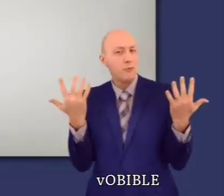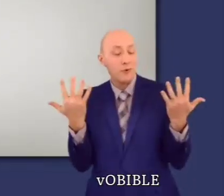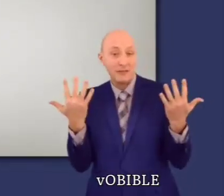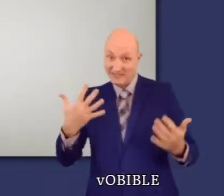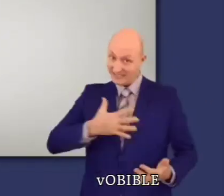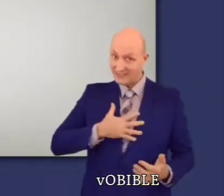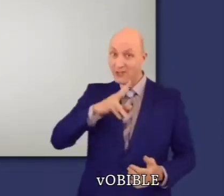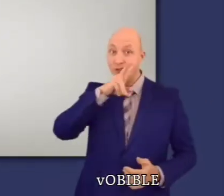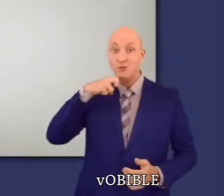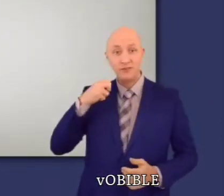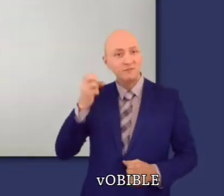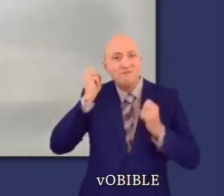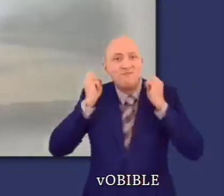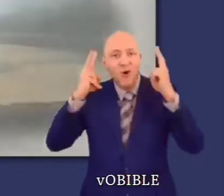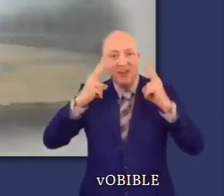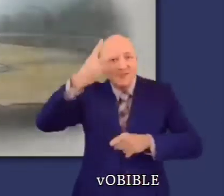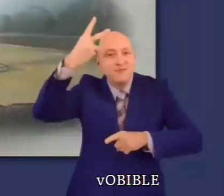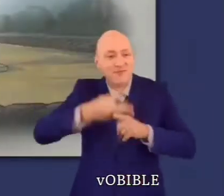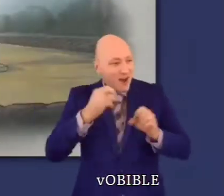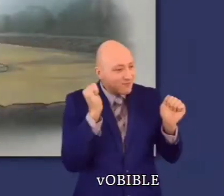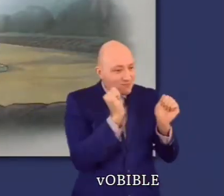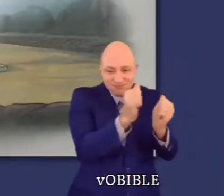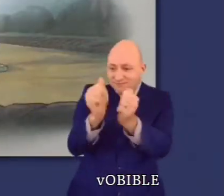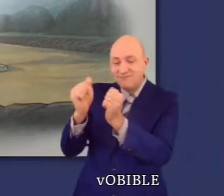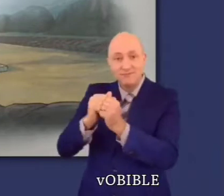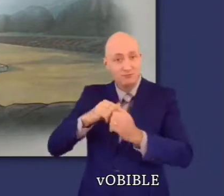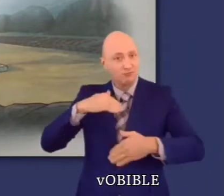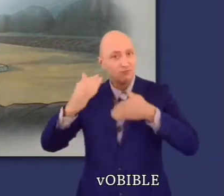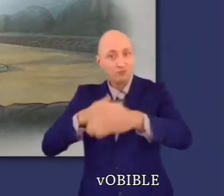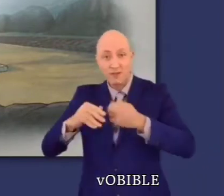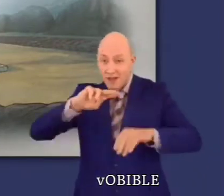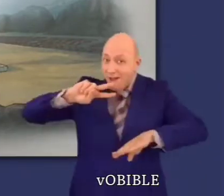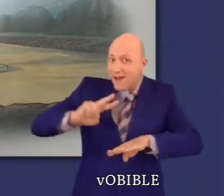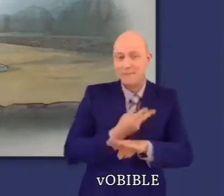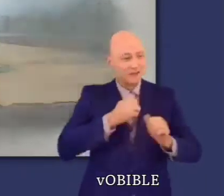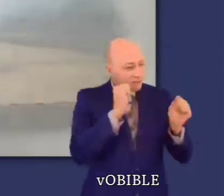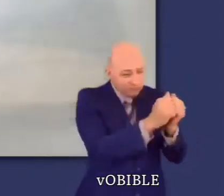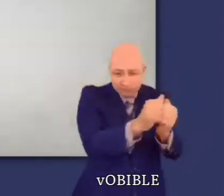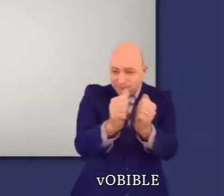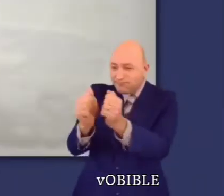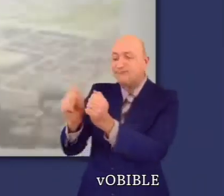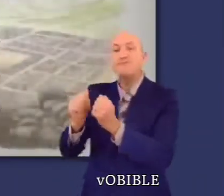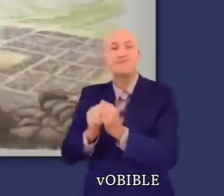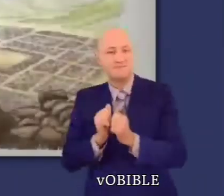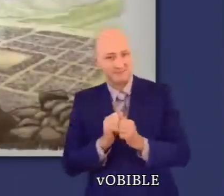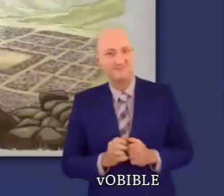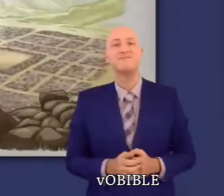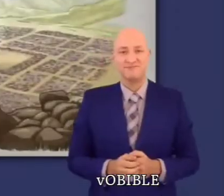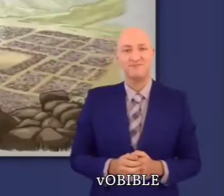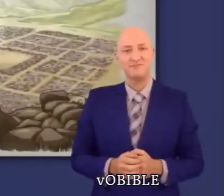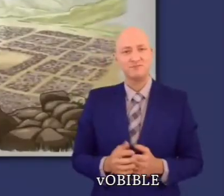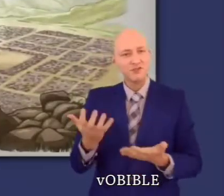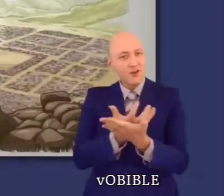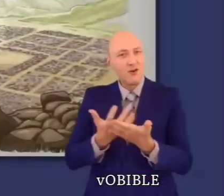Ce livre tire son nom des deux dénombrements du peuple effectués par Moïse, le premier au Mont Sinaï et le deuxième plus tard dans